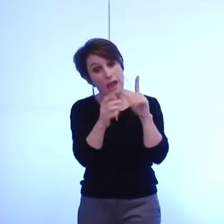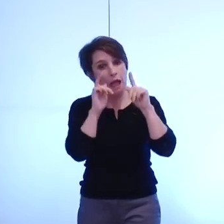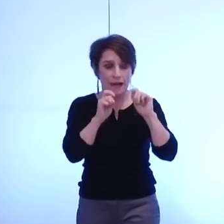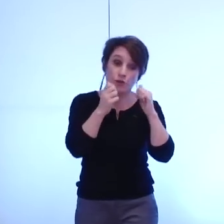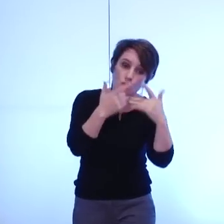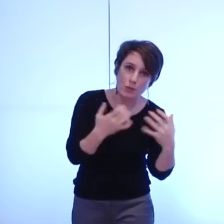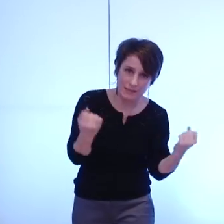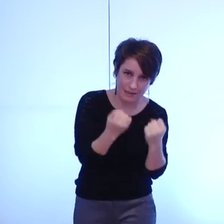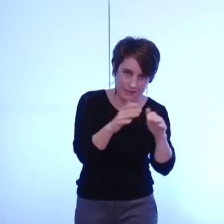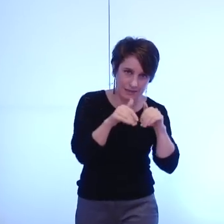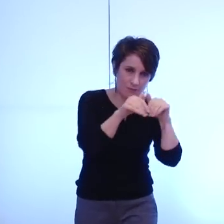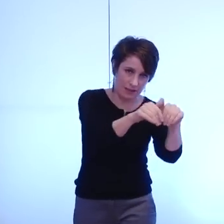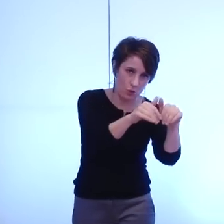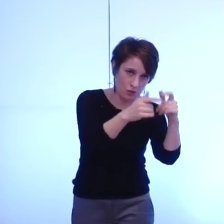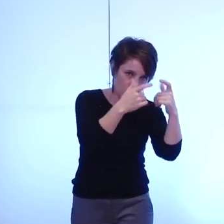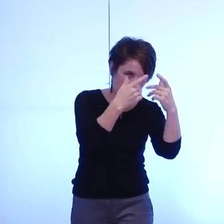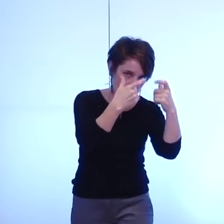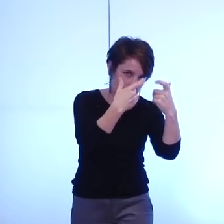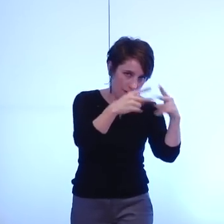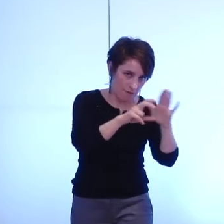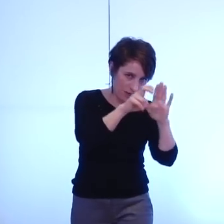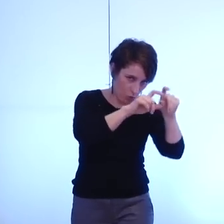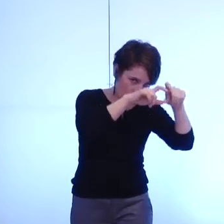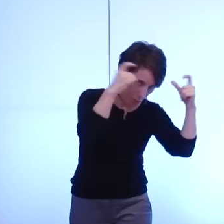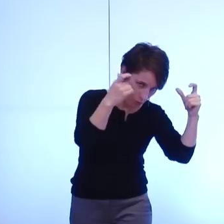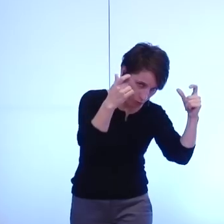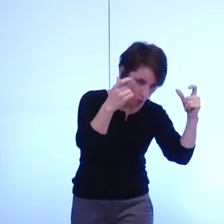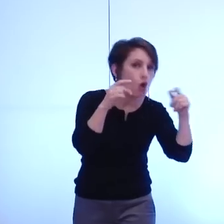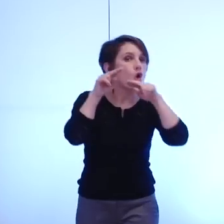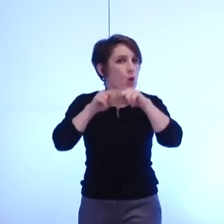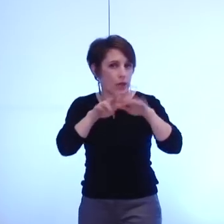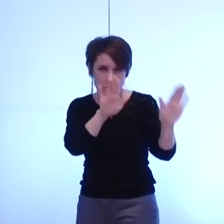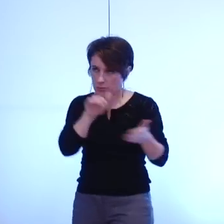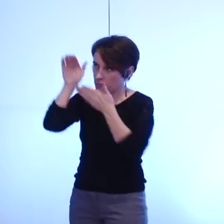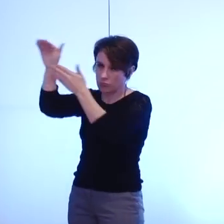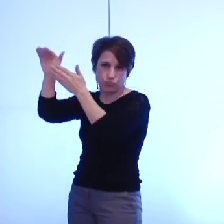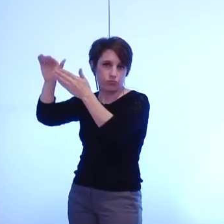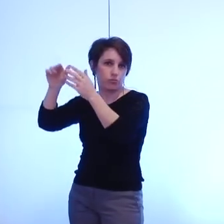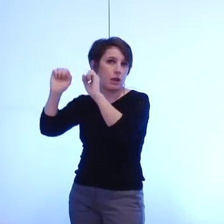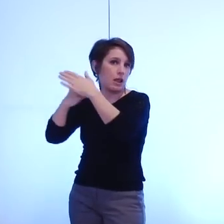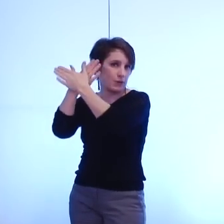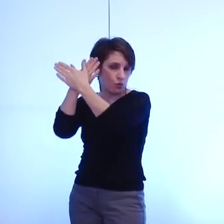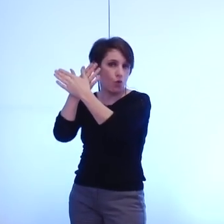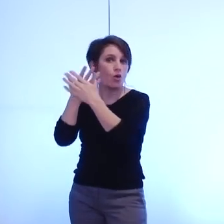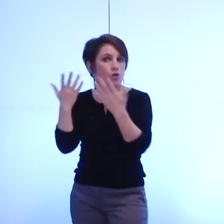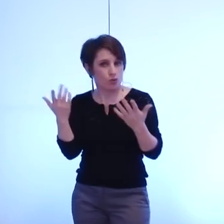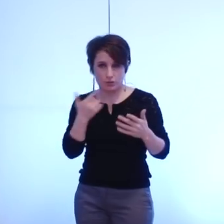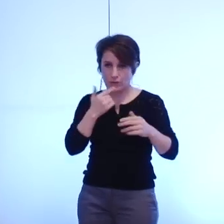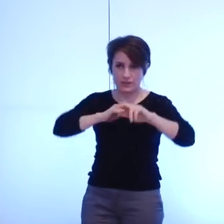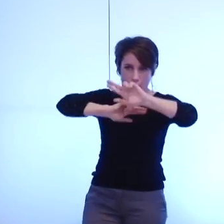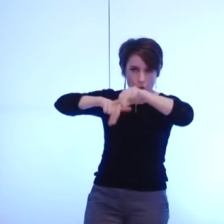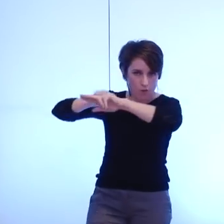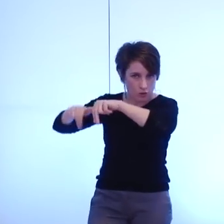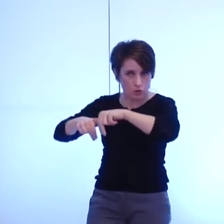et qu'est-ce qui reste de la compétence de la métropole et donc l'organisation des conventions et des transferts de personnel